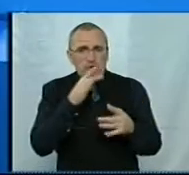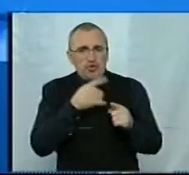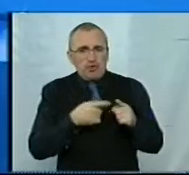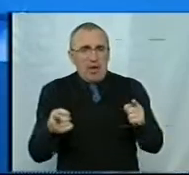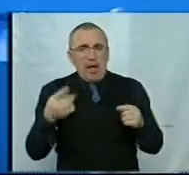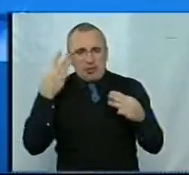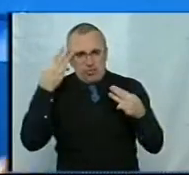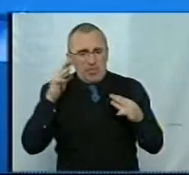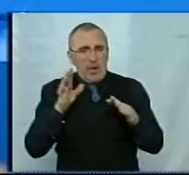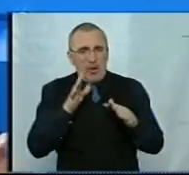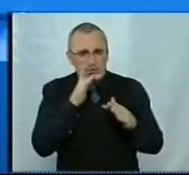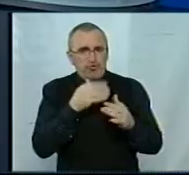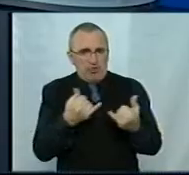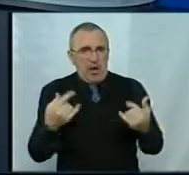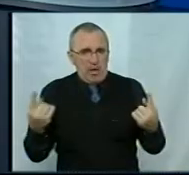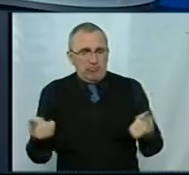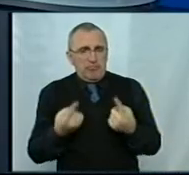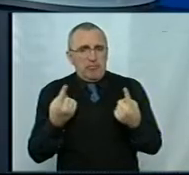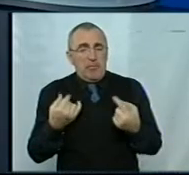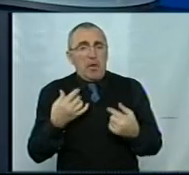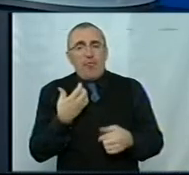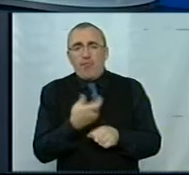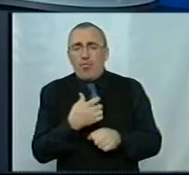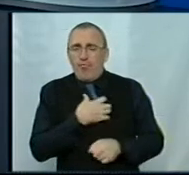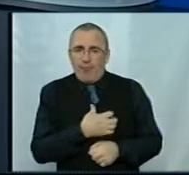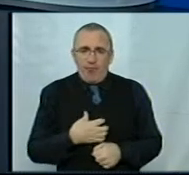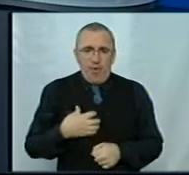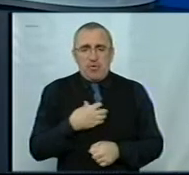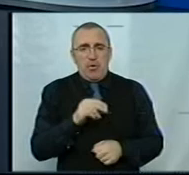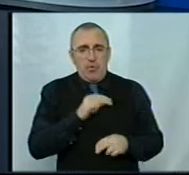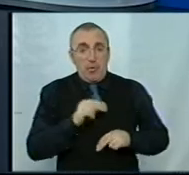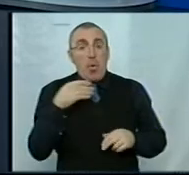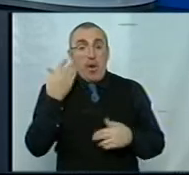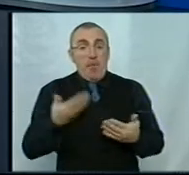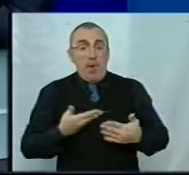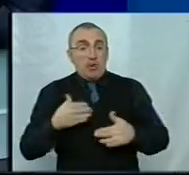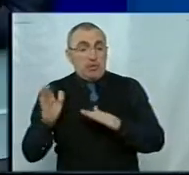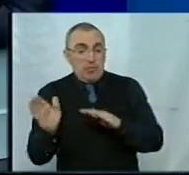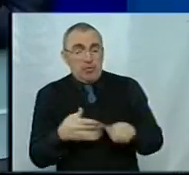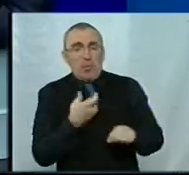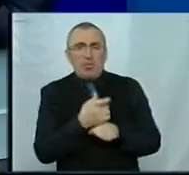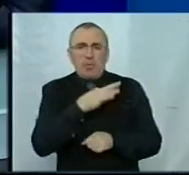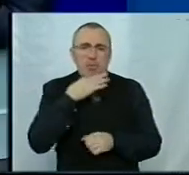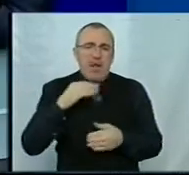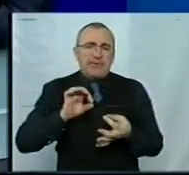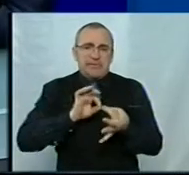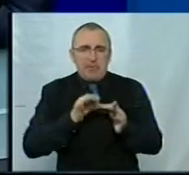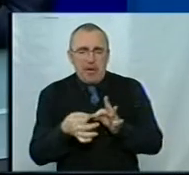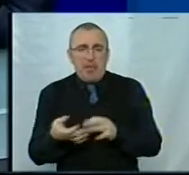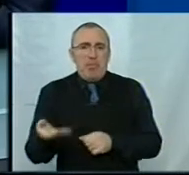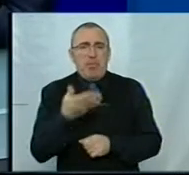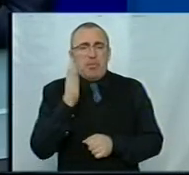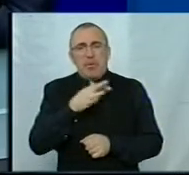навіть не моді, часу. Це дуже важлива робота, яку, коли ми все це переживемо, а ще буде дуже багато складно, що ми ще будемо